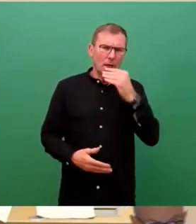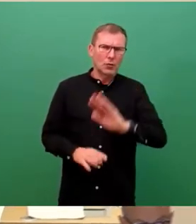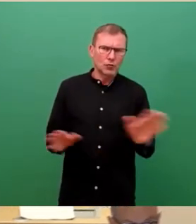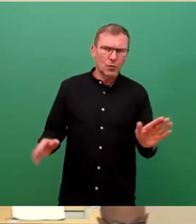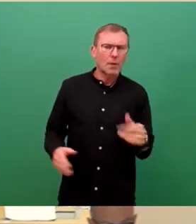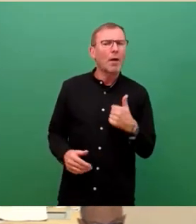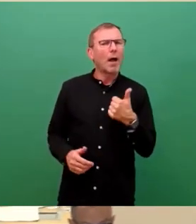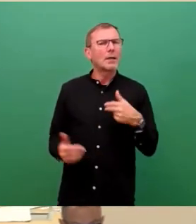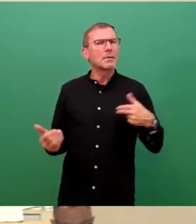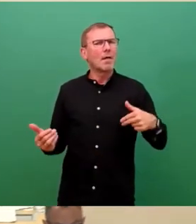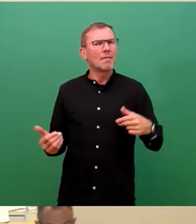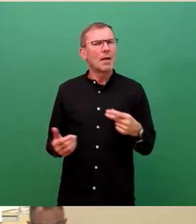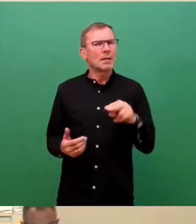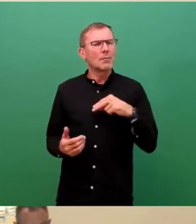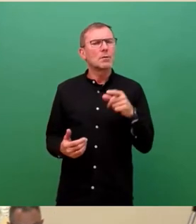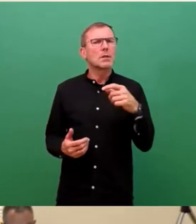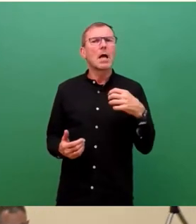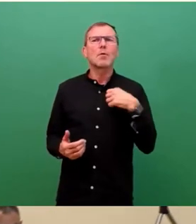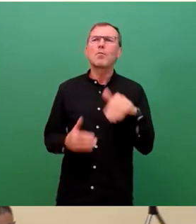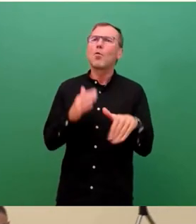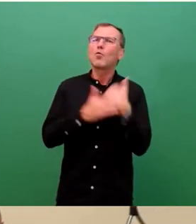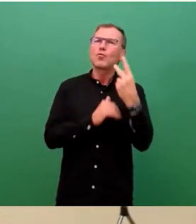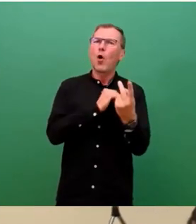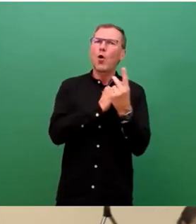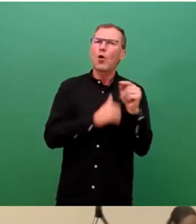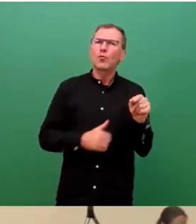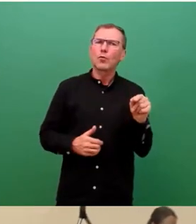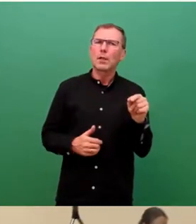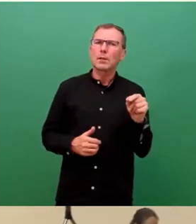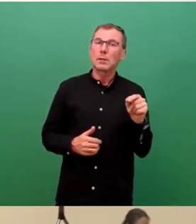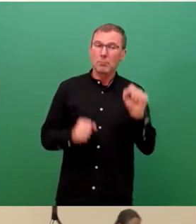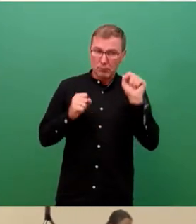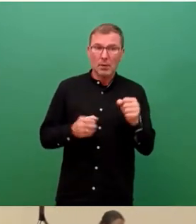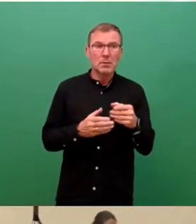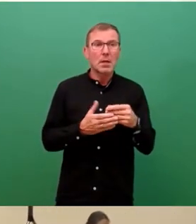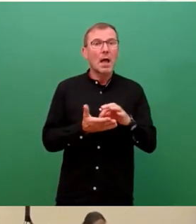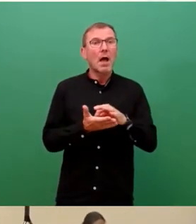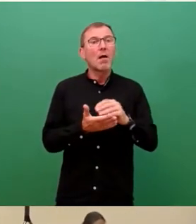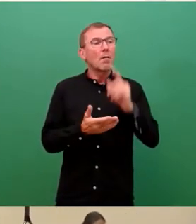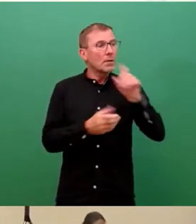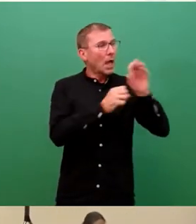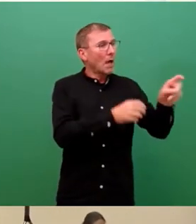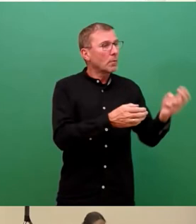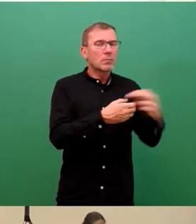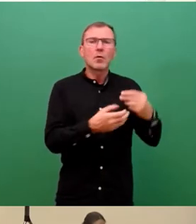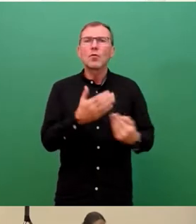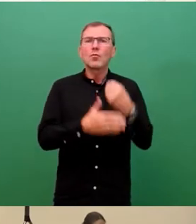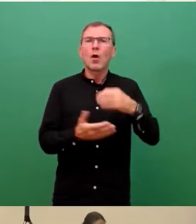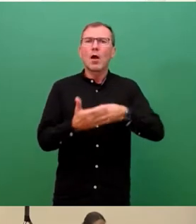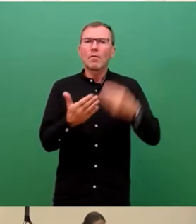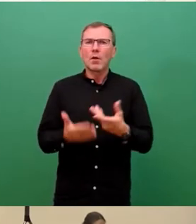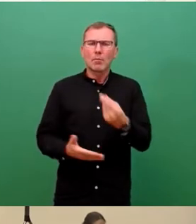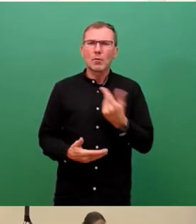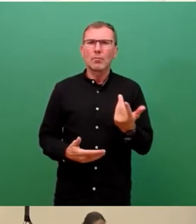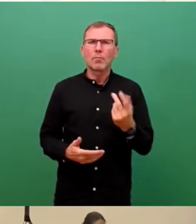Prinzip ein Stück weit die Probleme von Neukunden, im Prinzip einen bezahlbaren Vertrag zu kommen, wenn sie im Prinzip neu nach Dresden kommen, beziehungsweise ihre alten Verträge